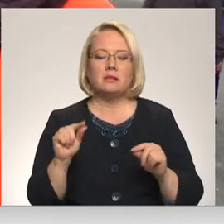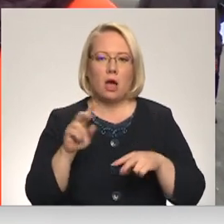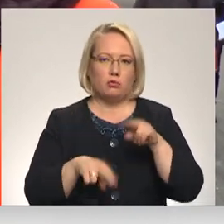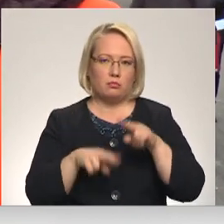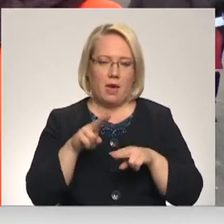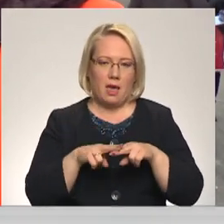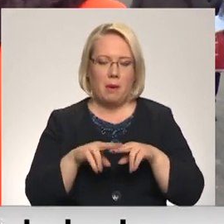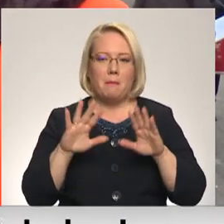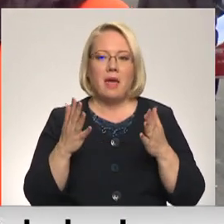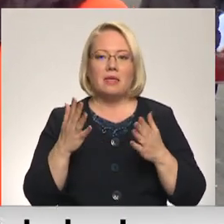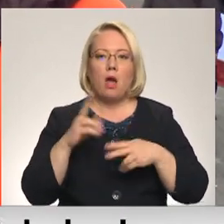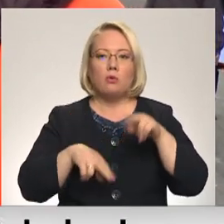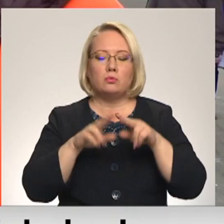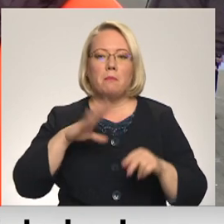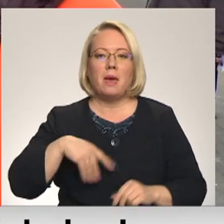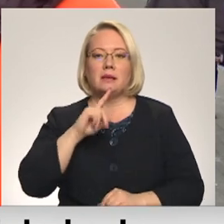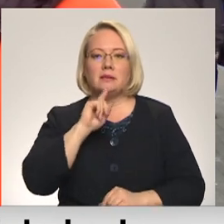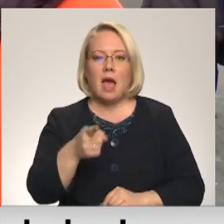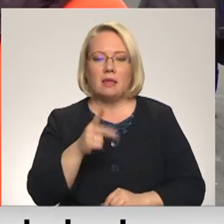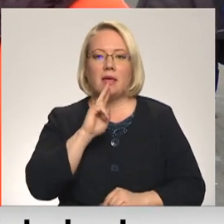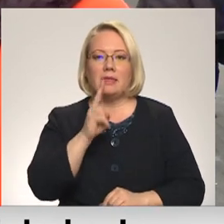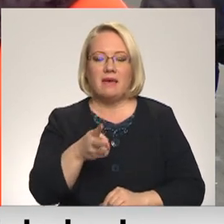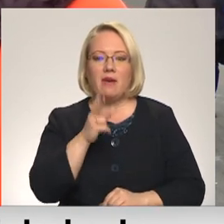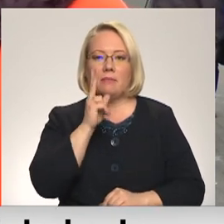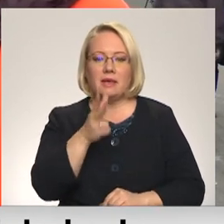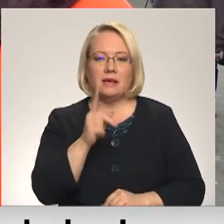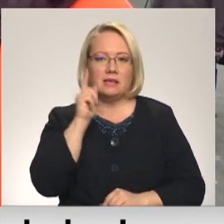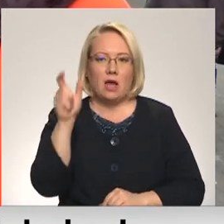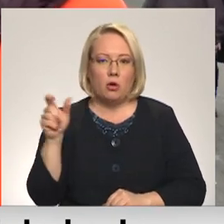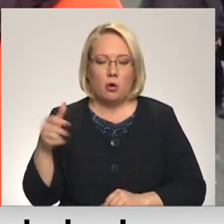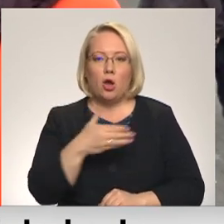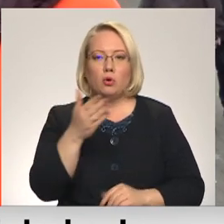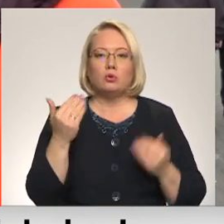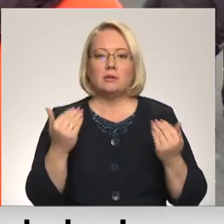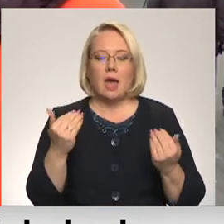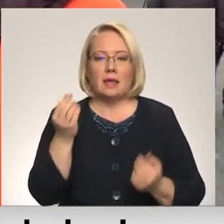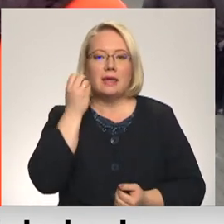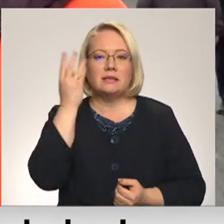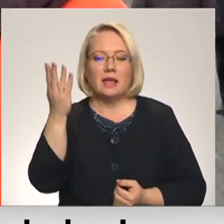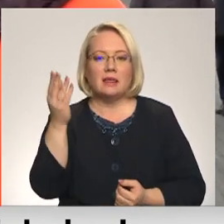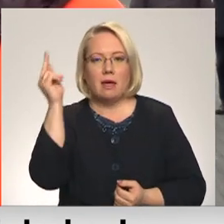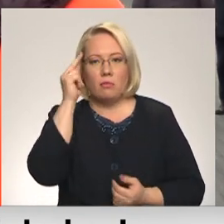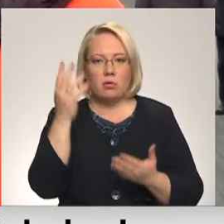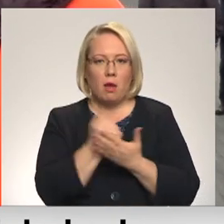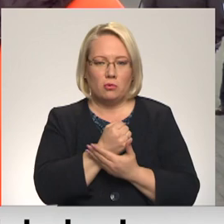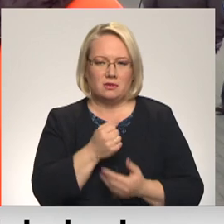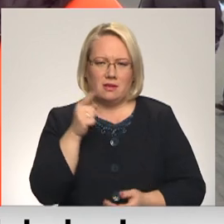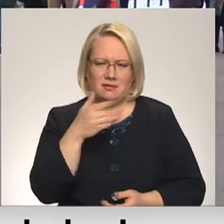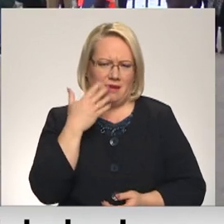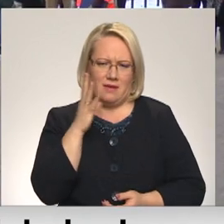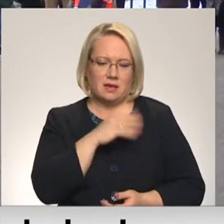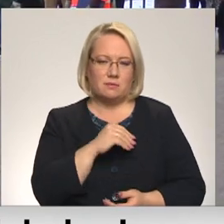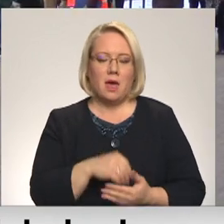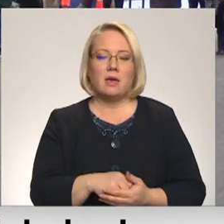pēc gada, bet pateikt pēc gada, pēc diviem, pēc trīs jauniešiem, jūs tagad šo izglītību dabūsiet. Tas nav iespējams.